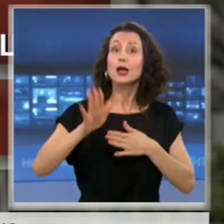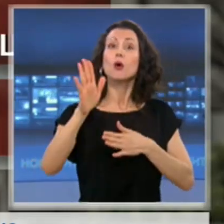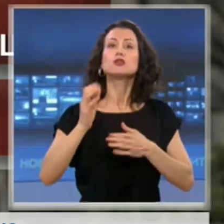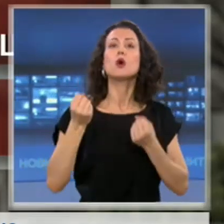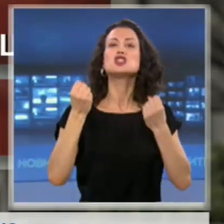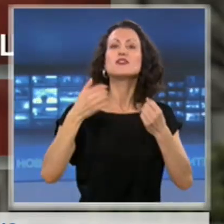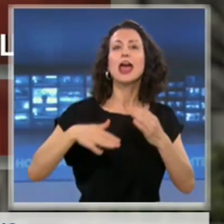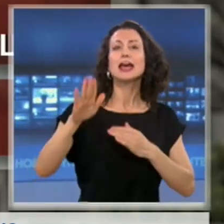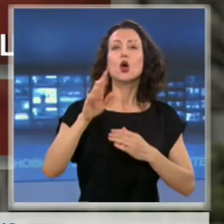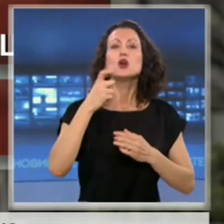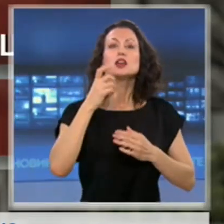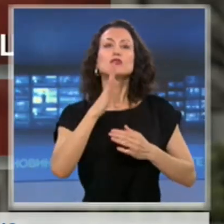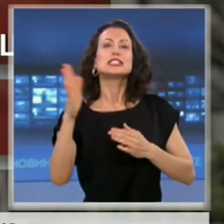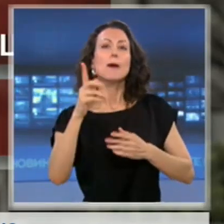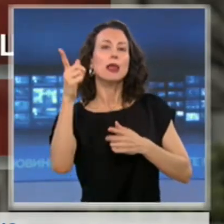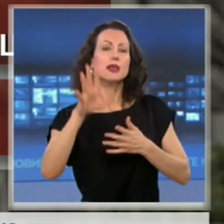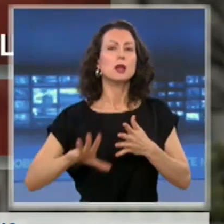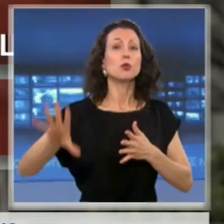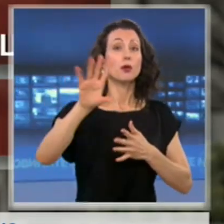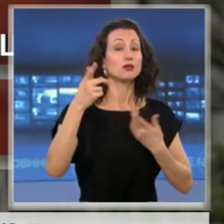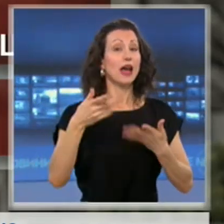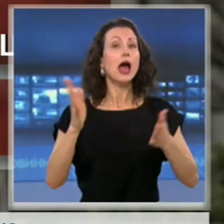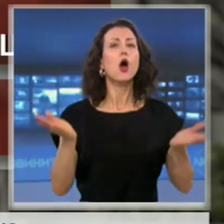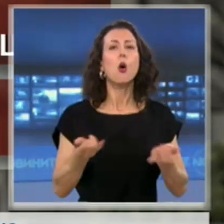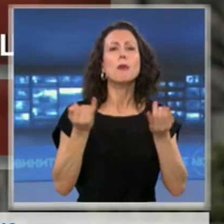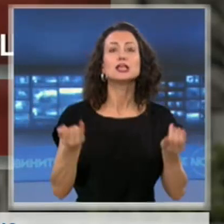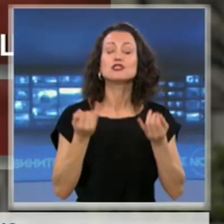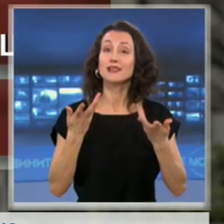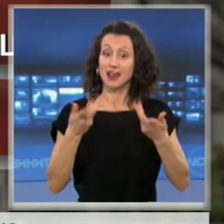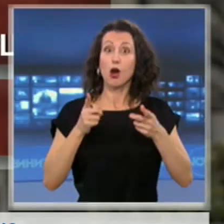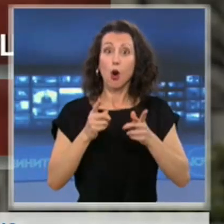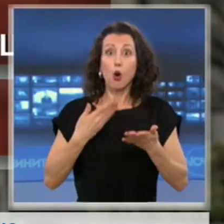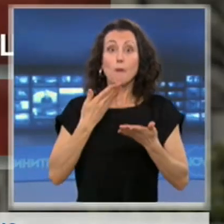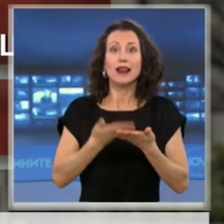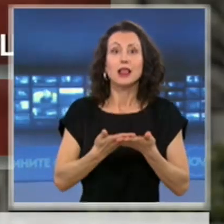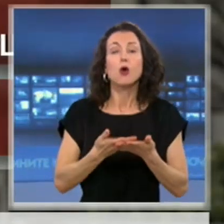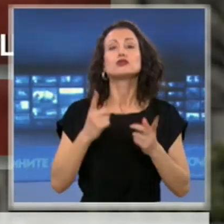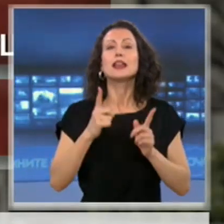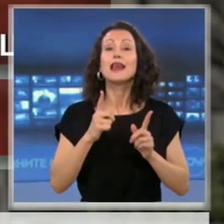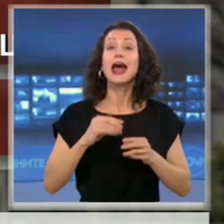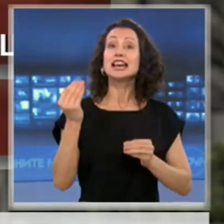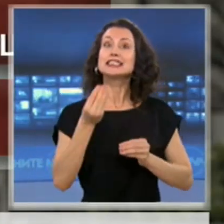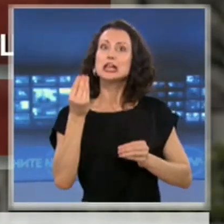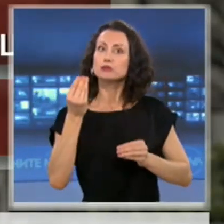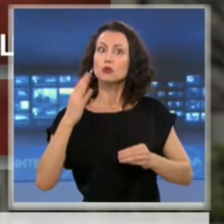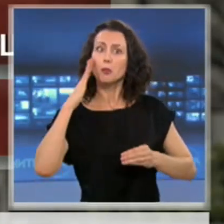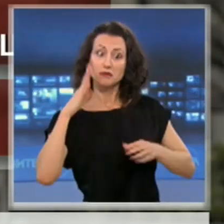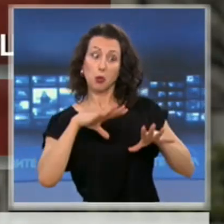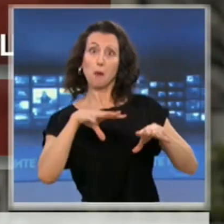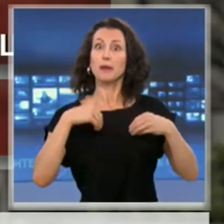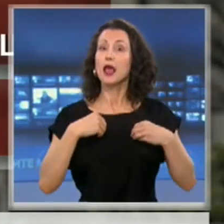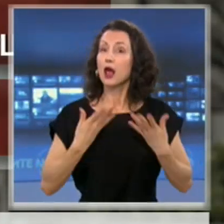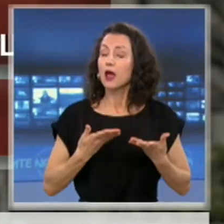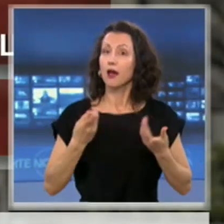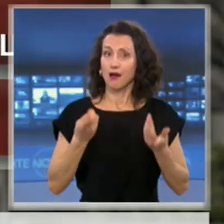министр Екатерина Захариева. Облегчението е по инициатива на страната ни и е било прието на заседание на Сръбското правителство. По наша информация,